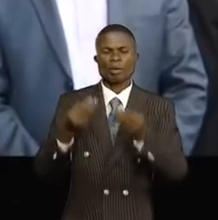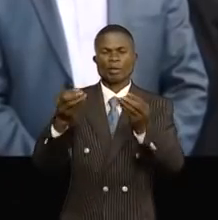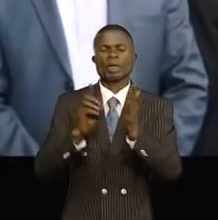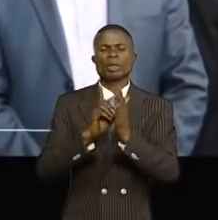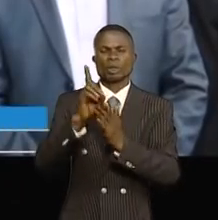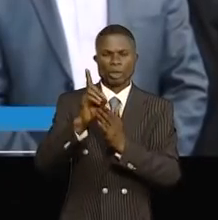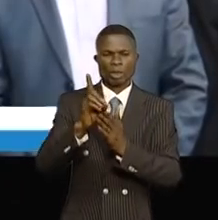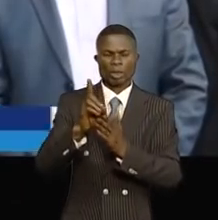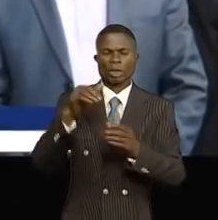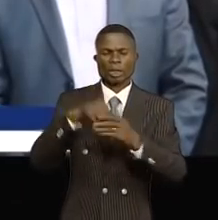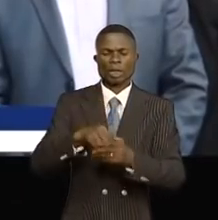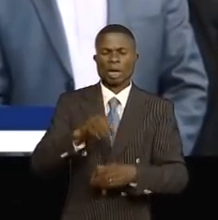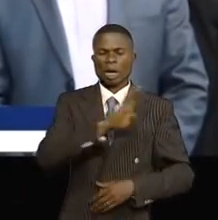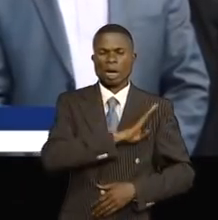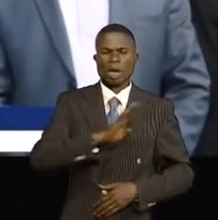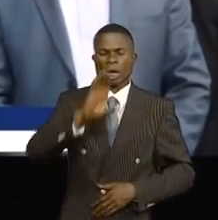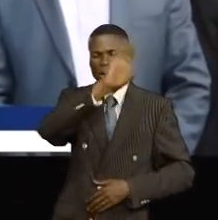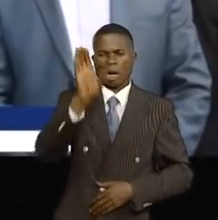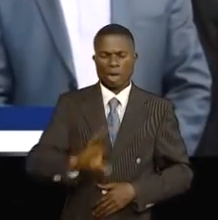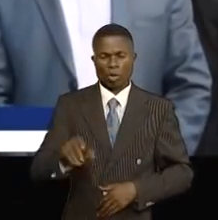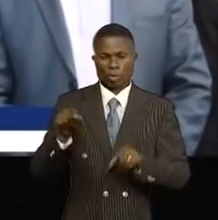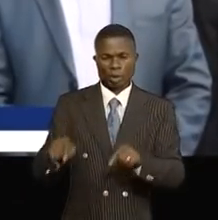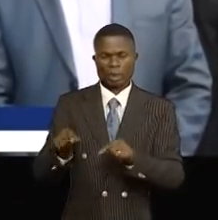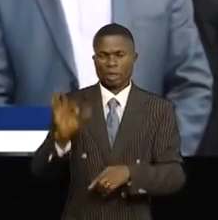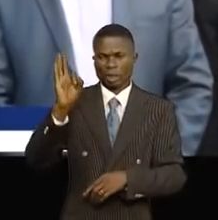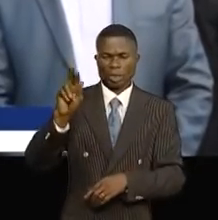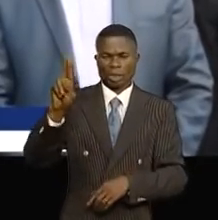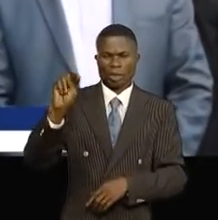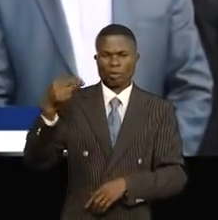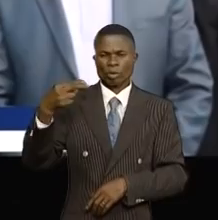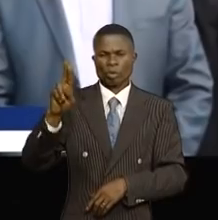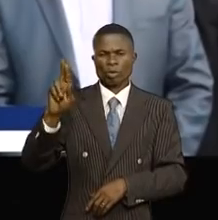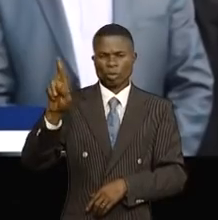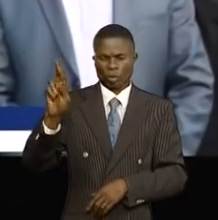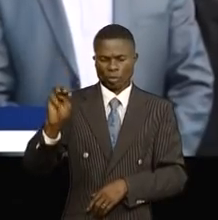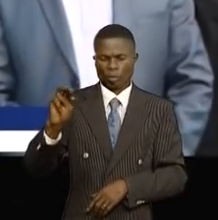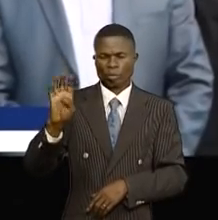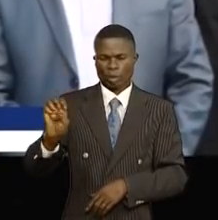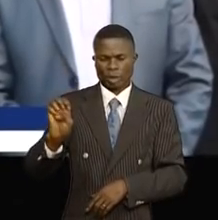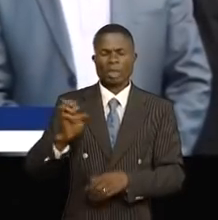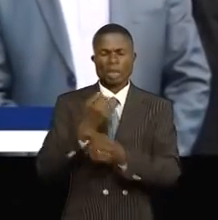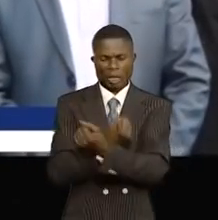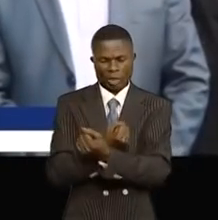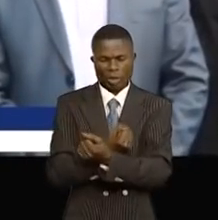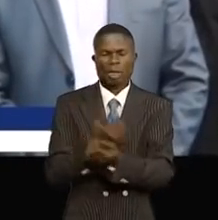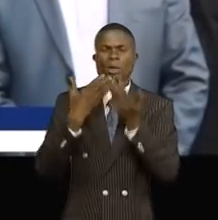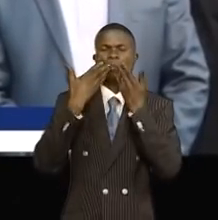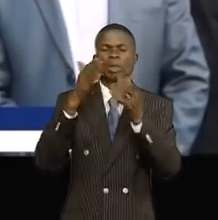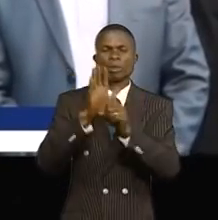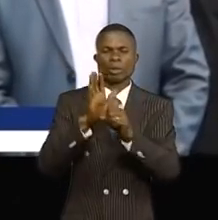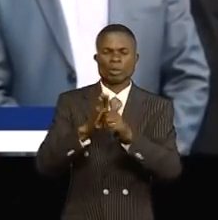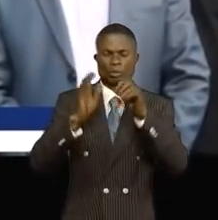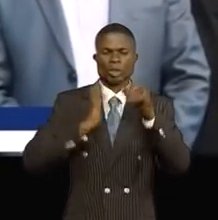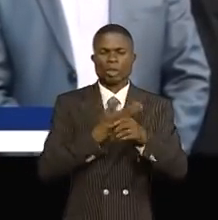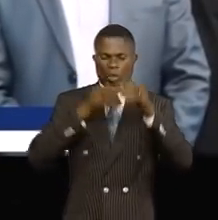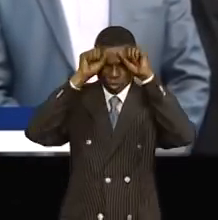Donc, dans la commune de Fungurume, cela est respecté et nous ne pouvons dire que merci au chef